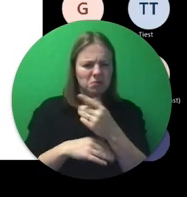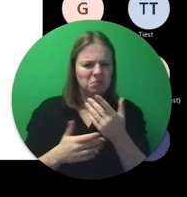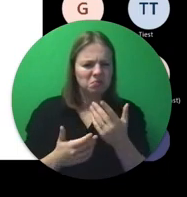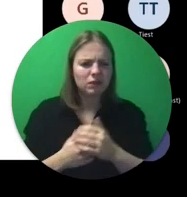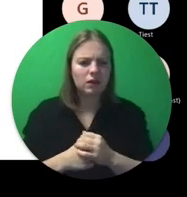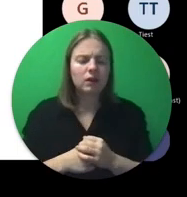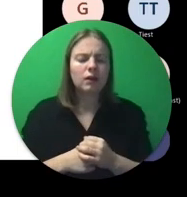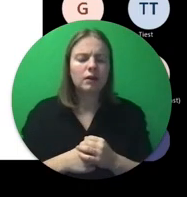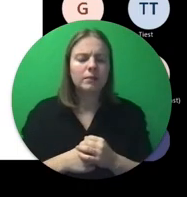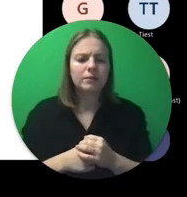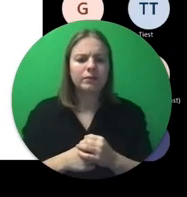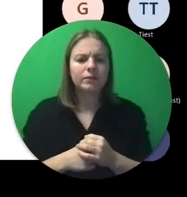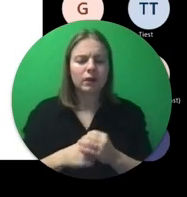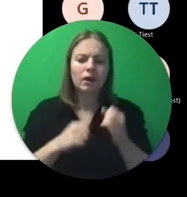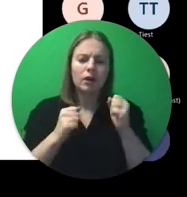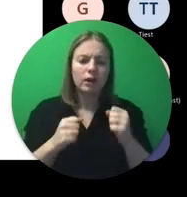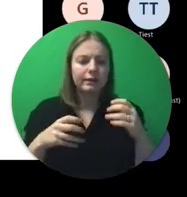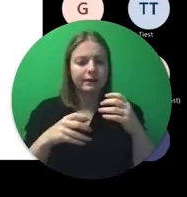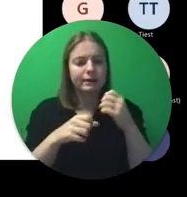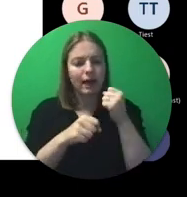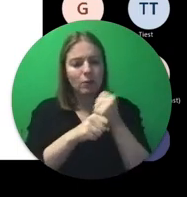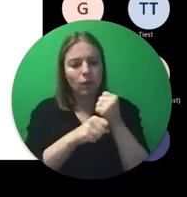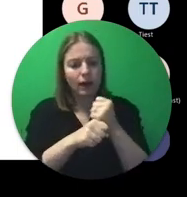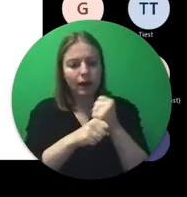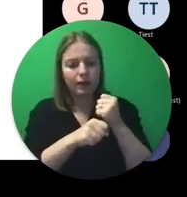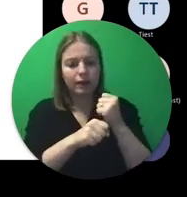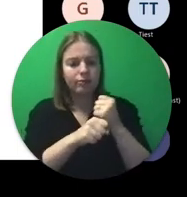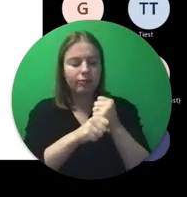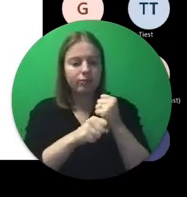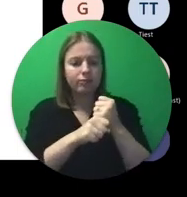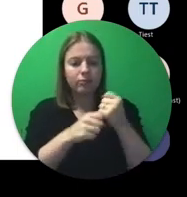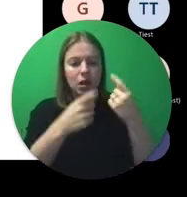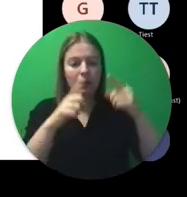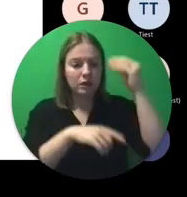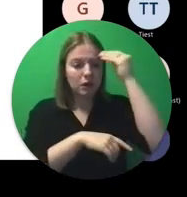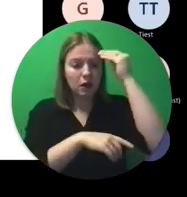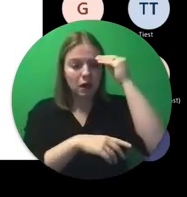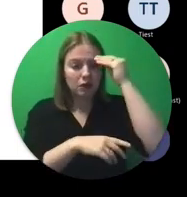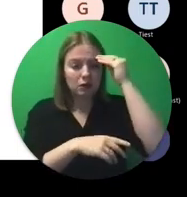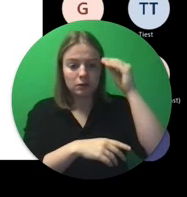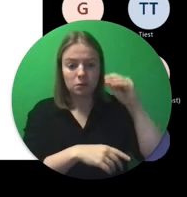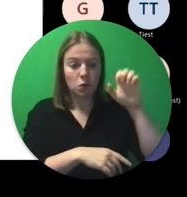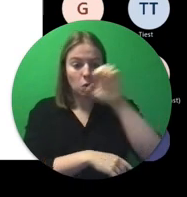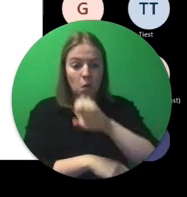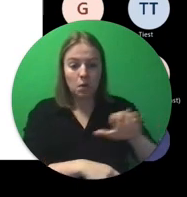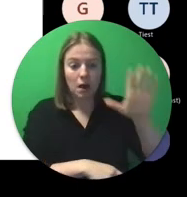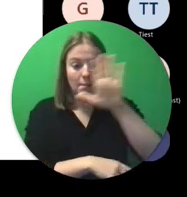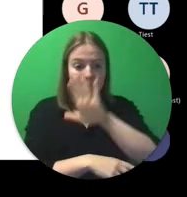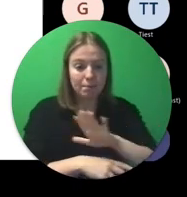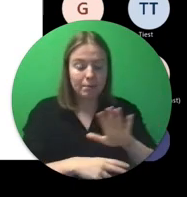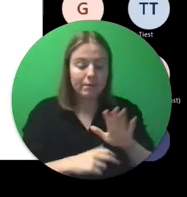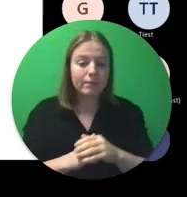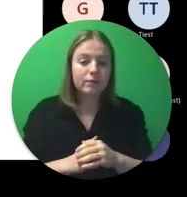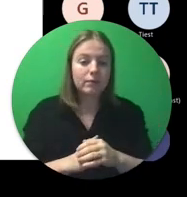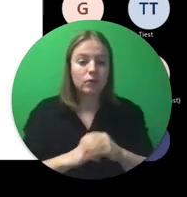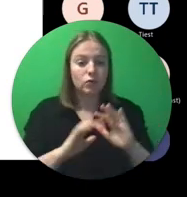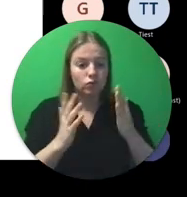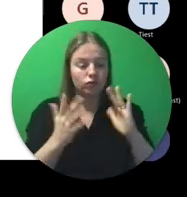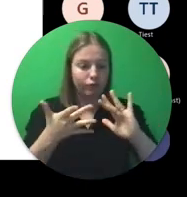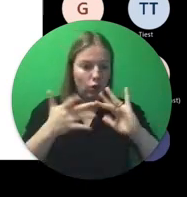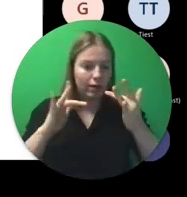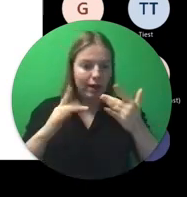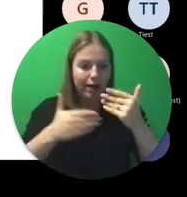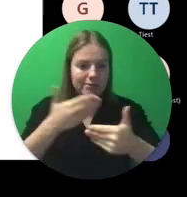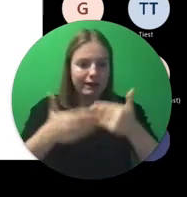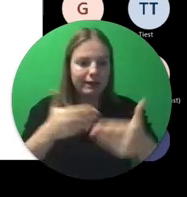Je kan met E-Twinning samenwerken met een andere klas binnen Europa op een virtuele